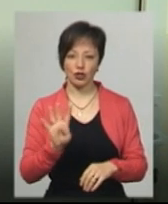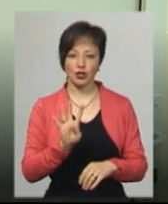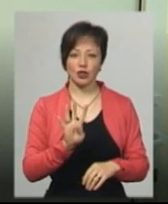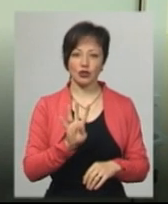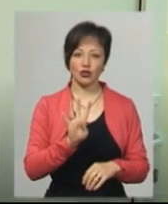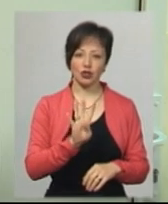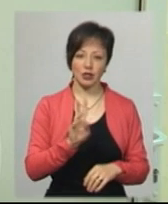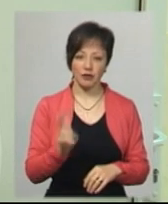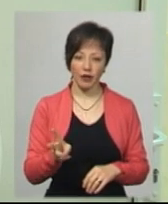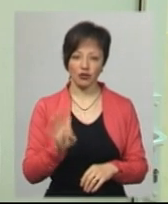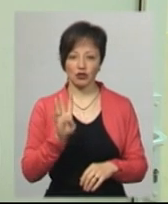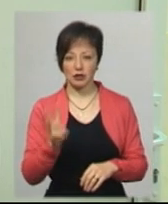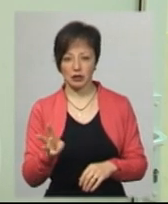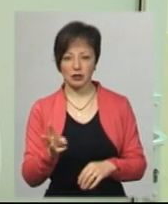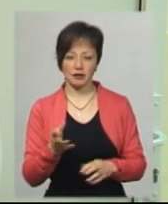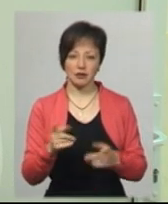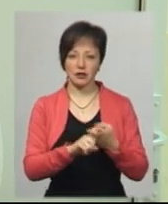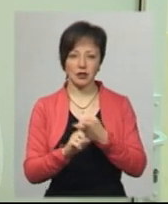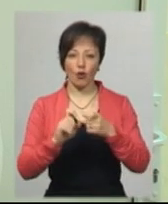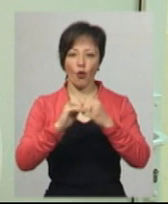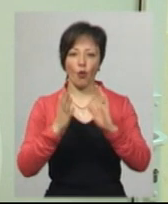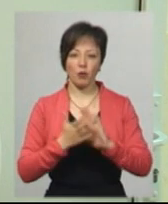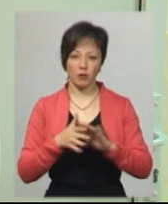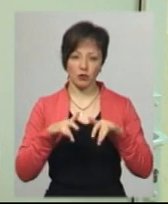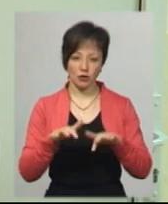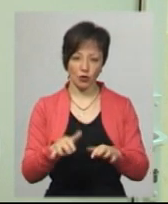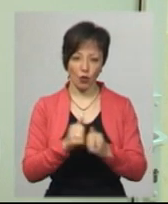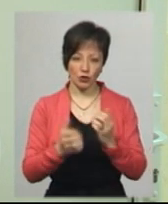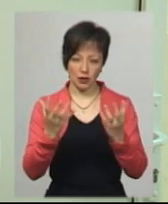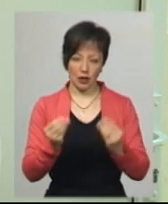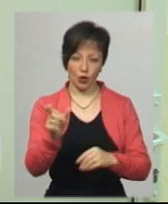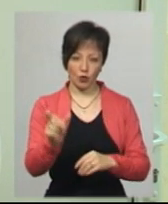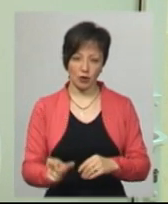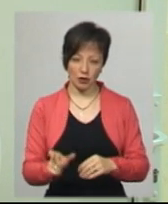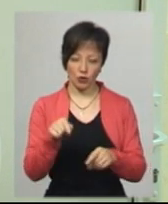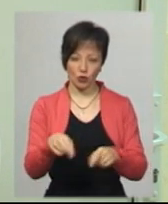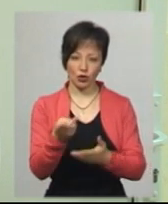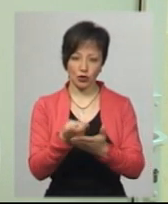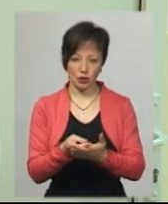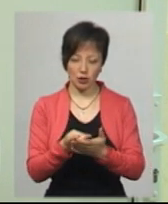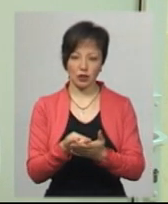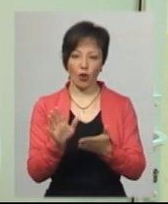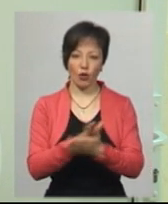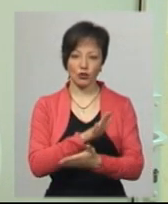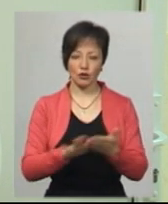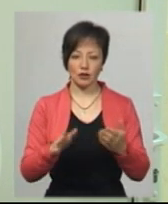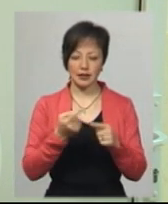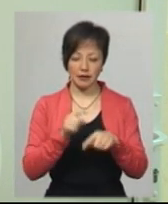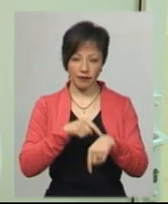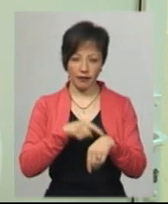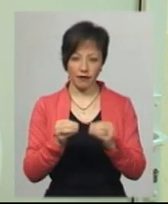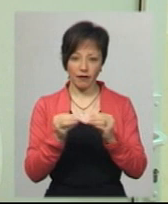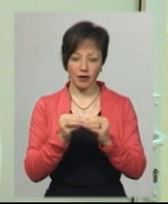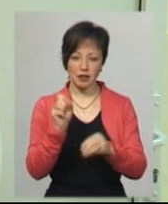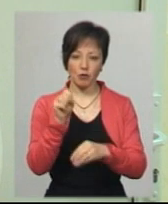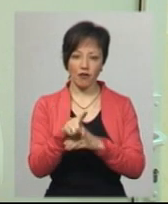4,30, в залежності від об'ємової процедури. От і все. Вони приходять саме на цю годину, саме на цю годину вони